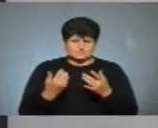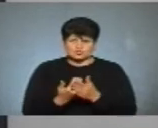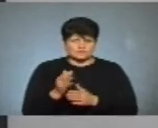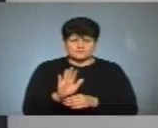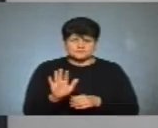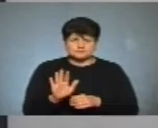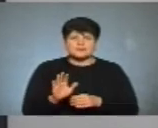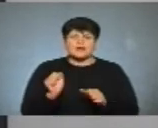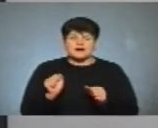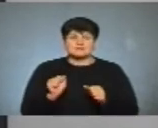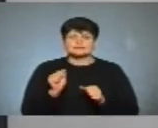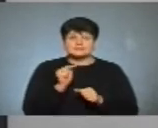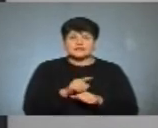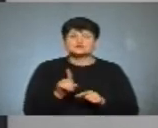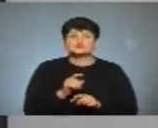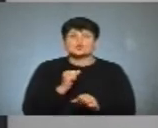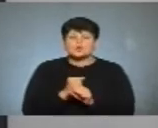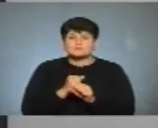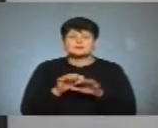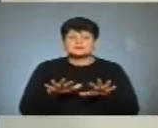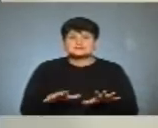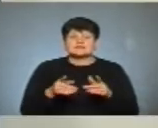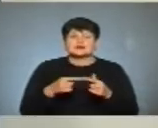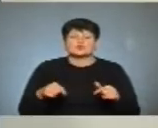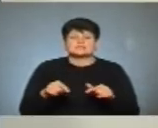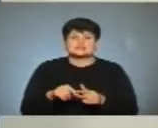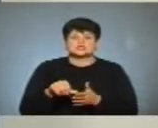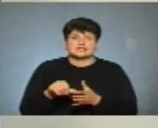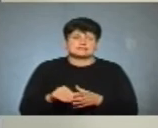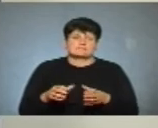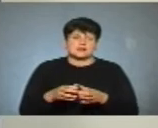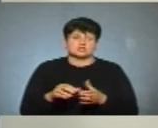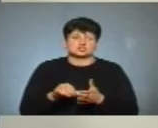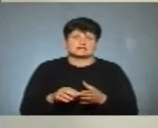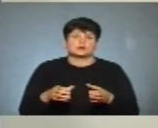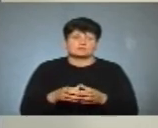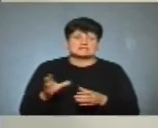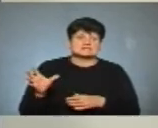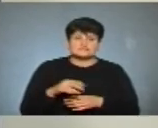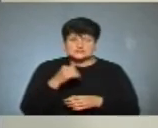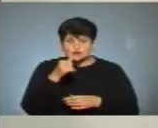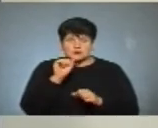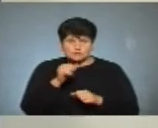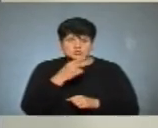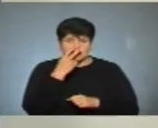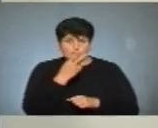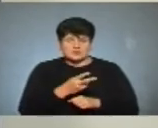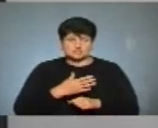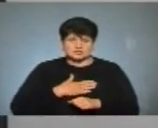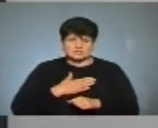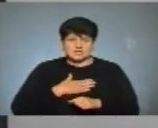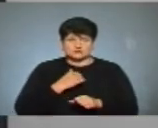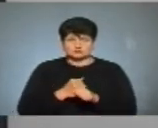телевізійні, а саме те, що робить місцева організація, місцеві члени партії, члени команди. То за всі роки можна побачити нашу